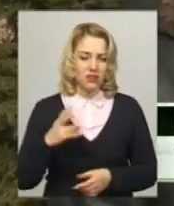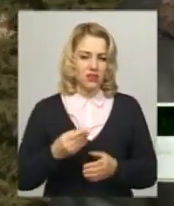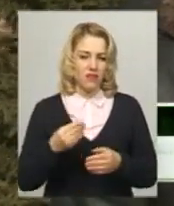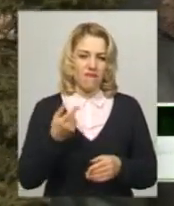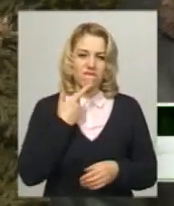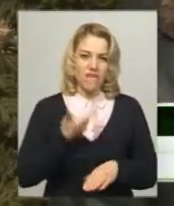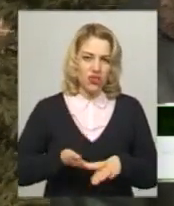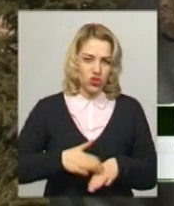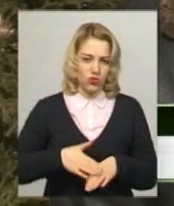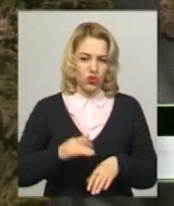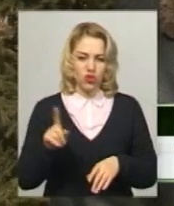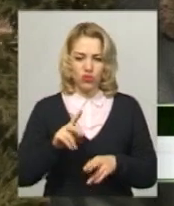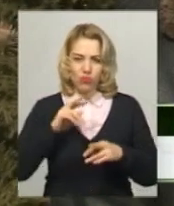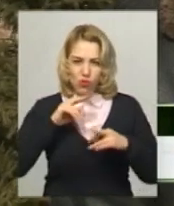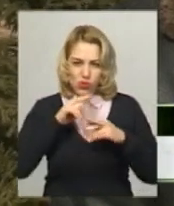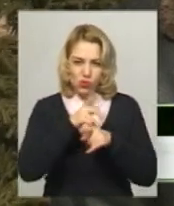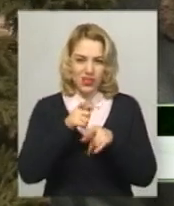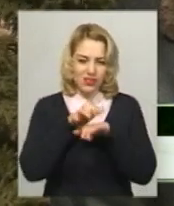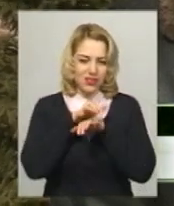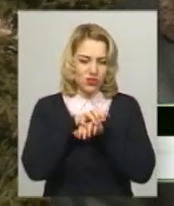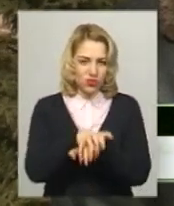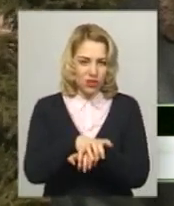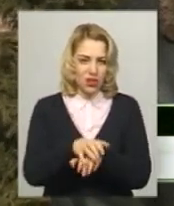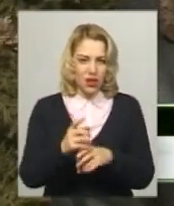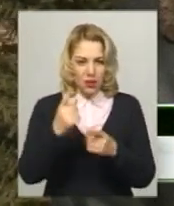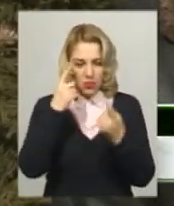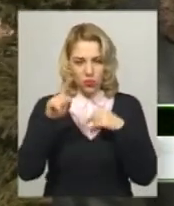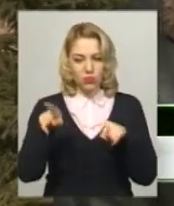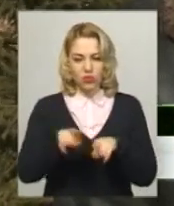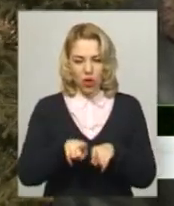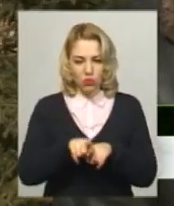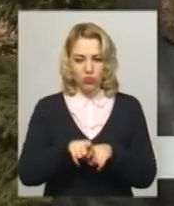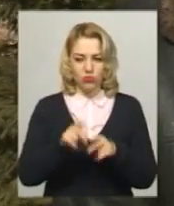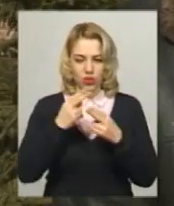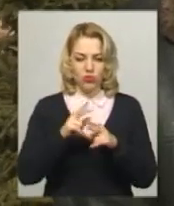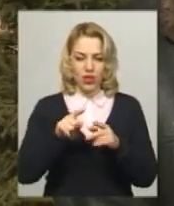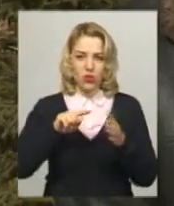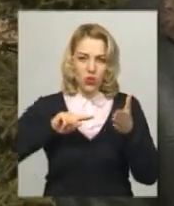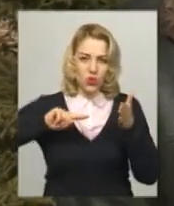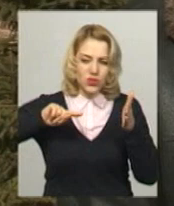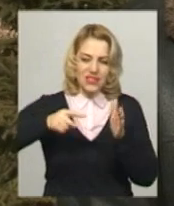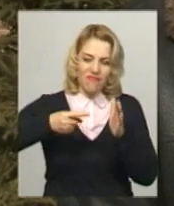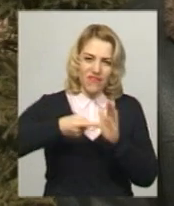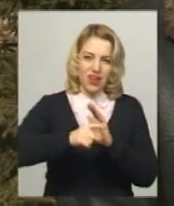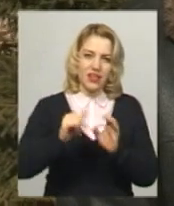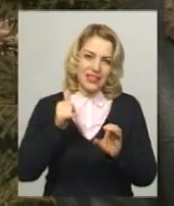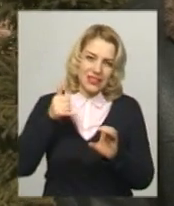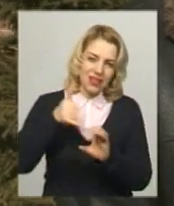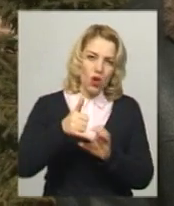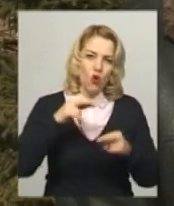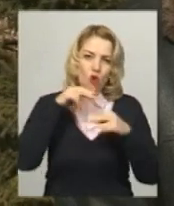І щоб утруїти того шкідника, придумали таку технологію, сферлять отвори в стволах і заливають утруту,